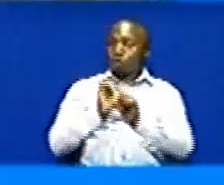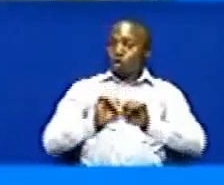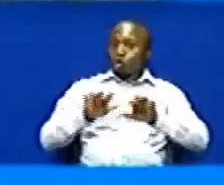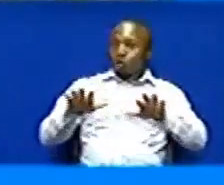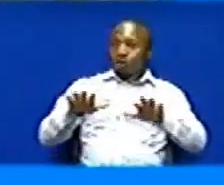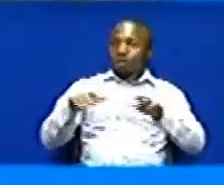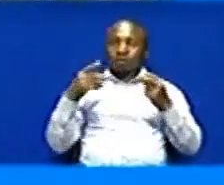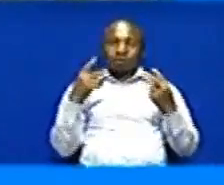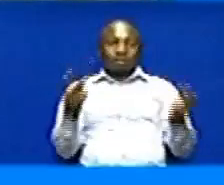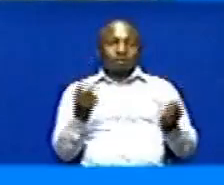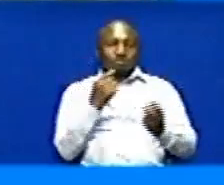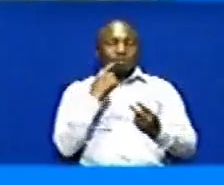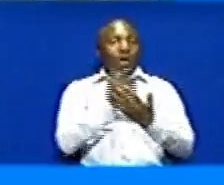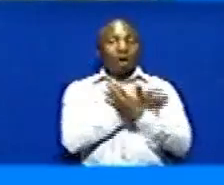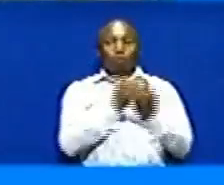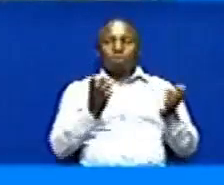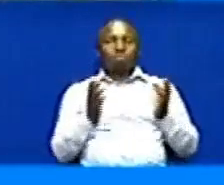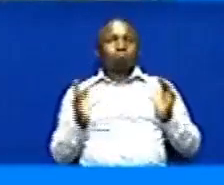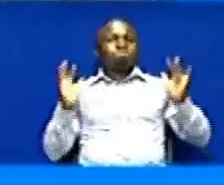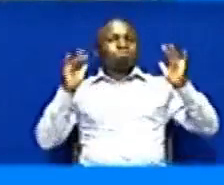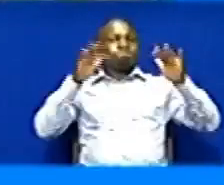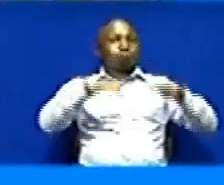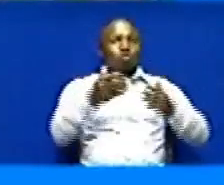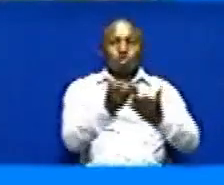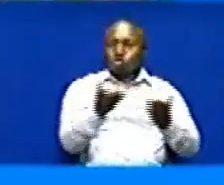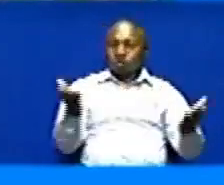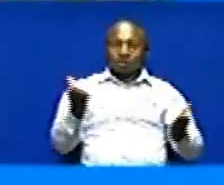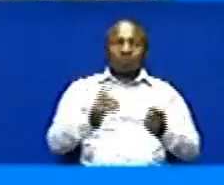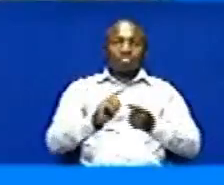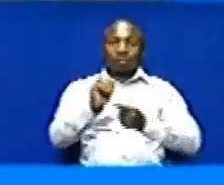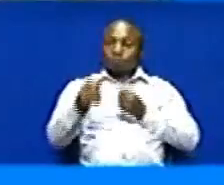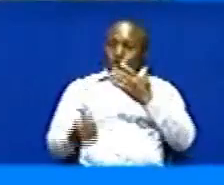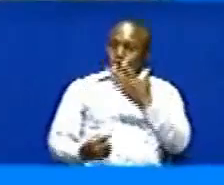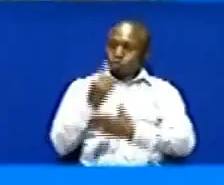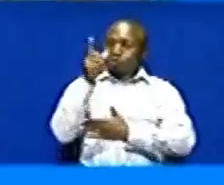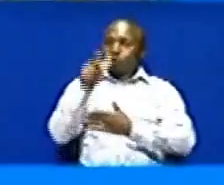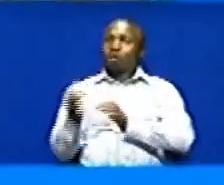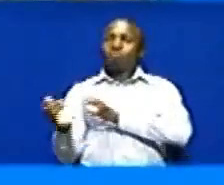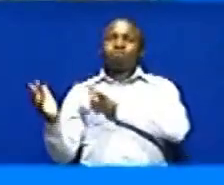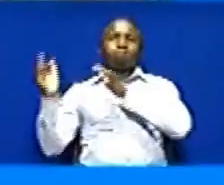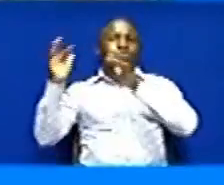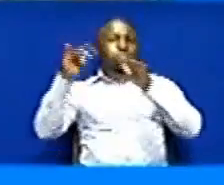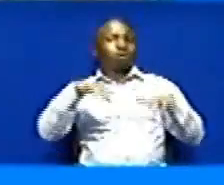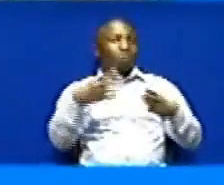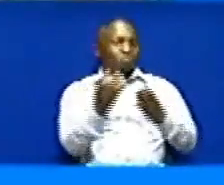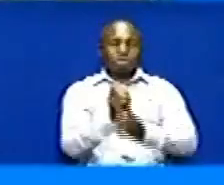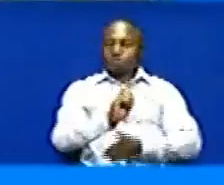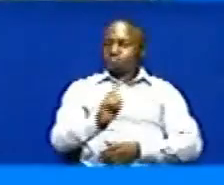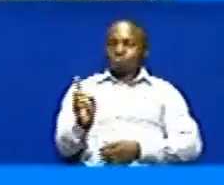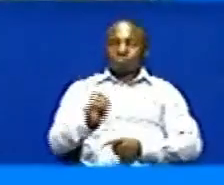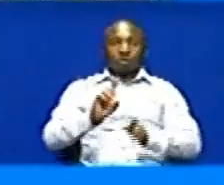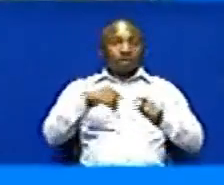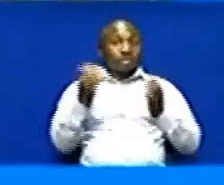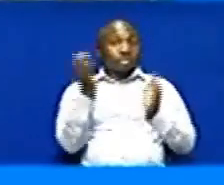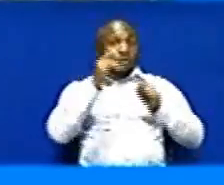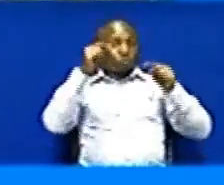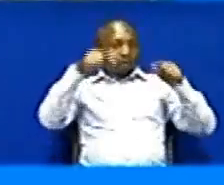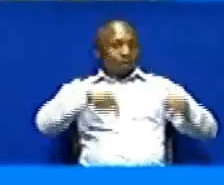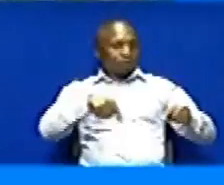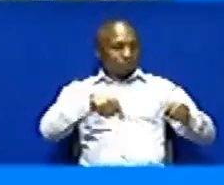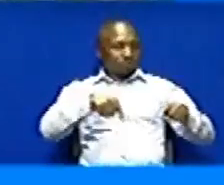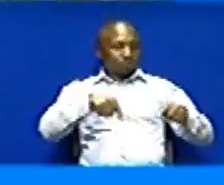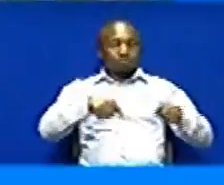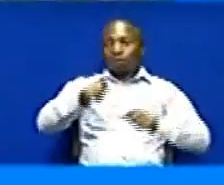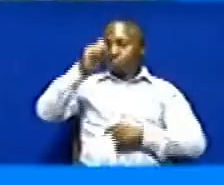kwa mba hatuta kuwa na kusanyiko lulote Yani tukiwa mbaro lengekusanya watu pamoja Ispokuwa siku ya leo Mesini